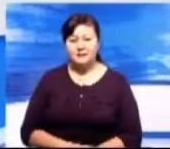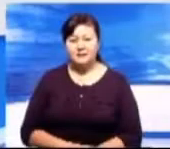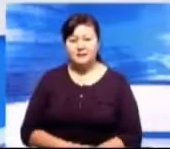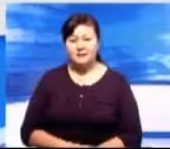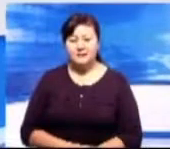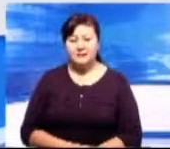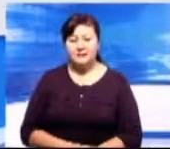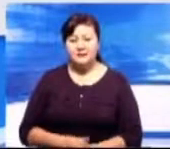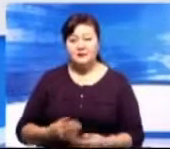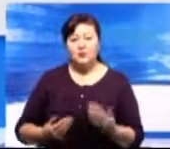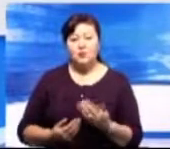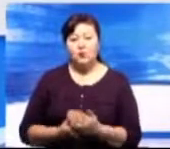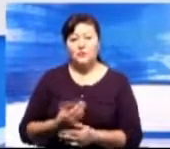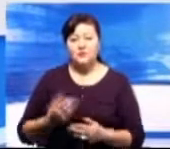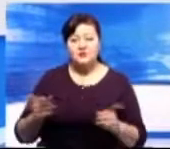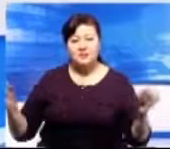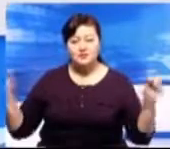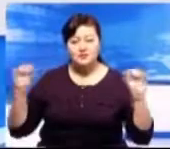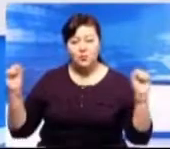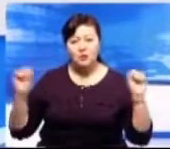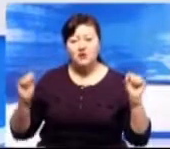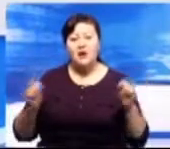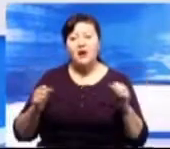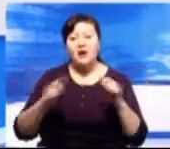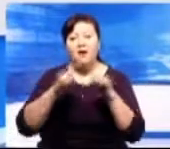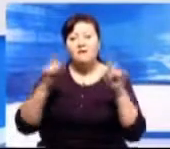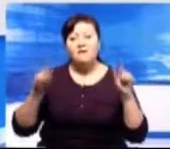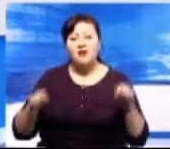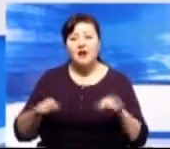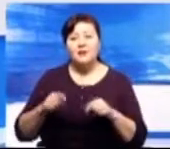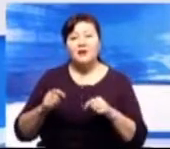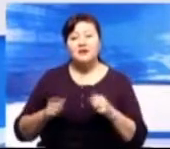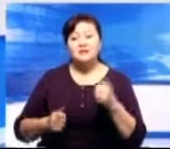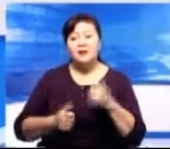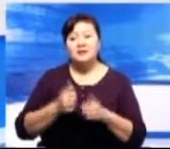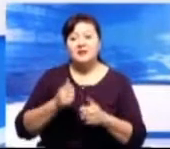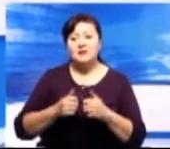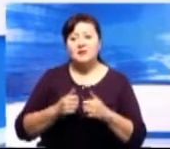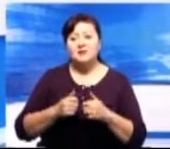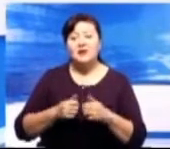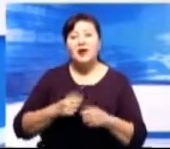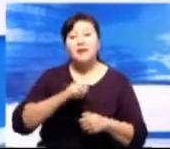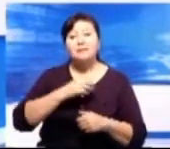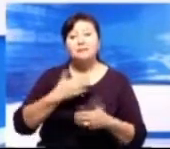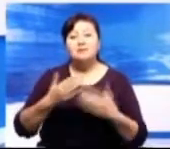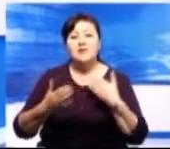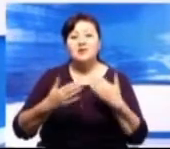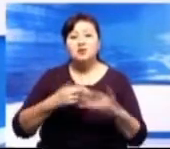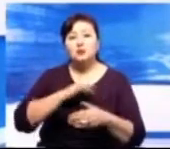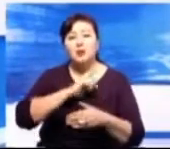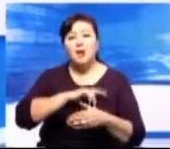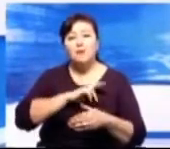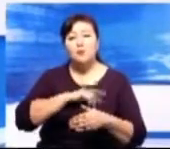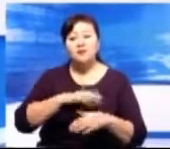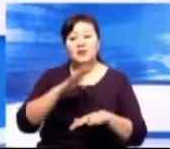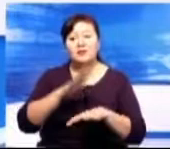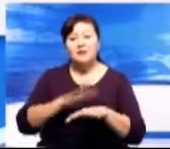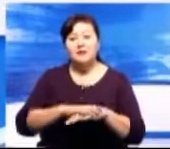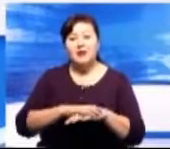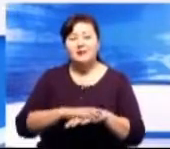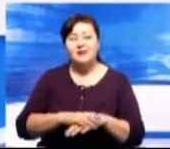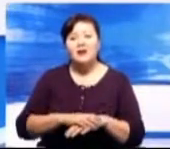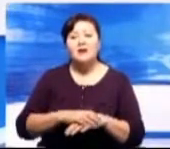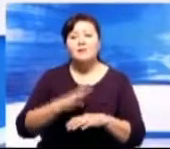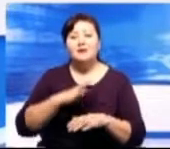О новостях спорта. В рамках спартакиады между работниками банковской системы в семье прошли соревнования по бильярду. Главной целью